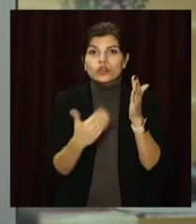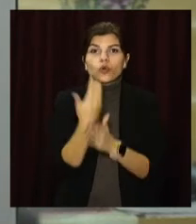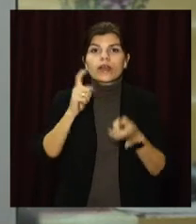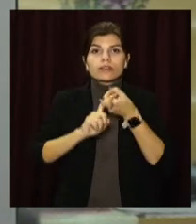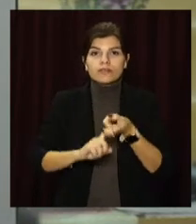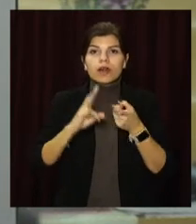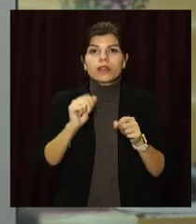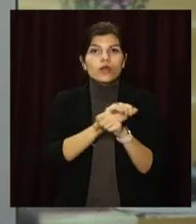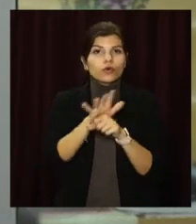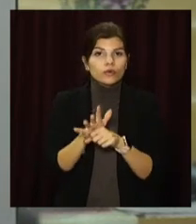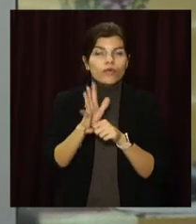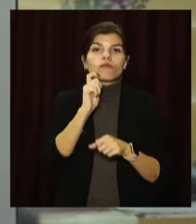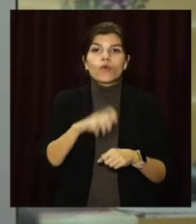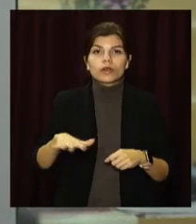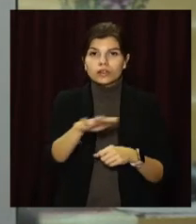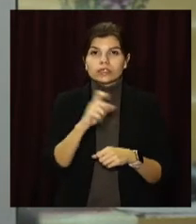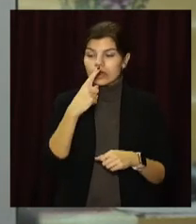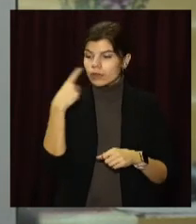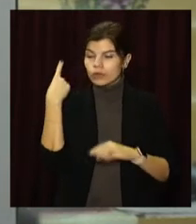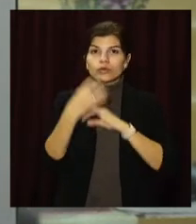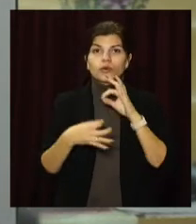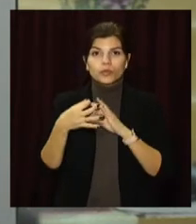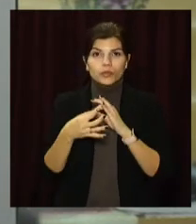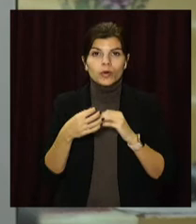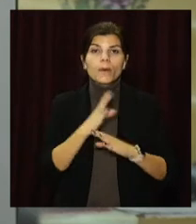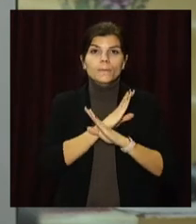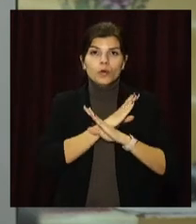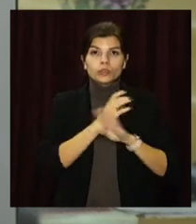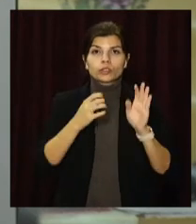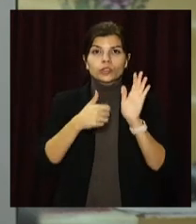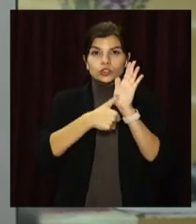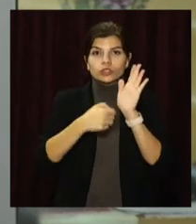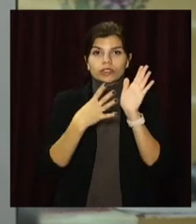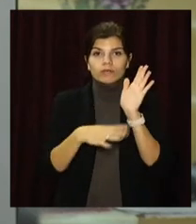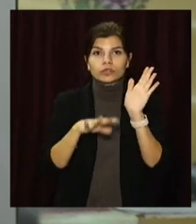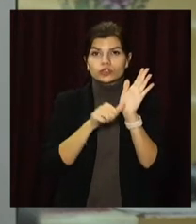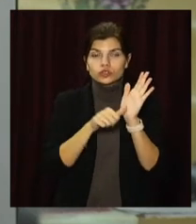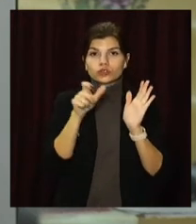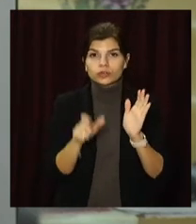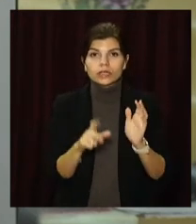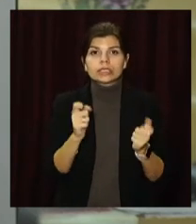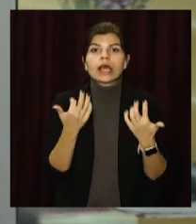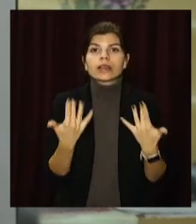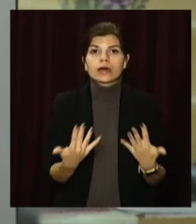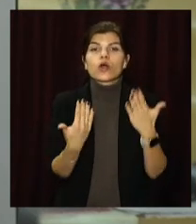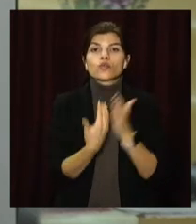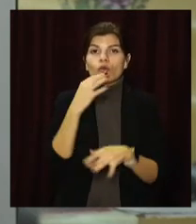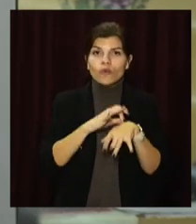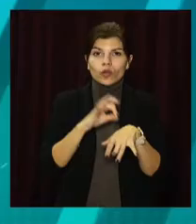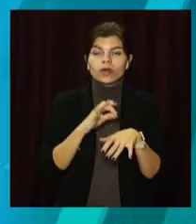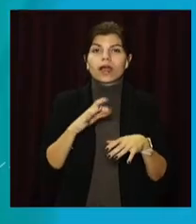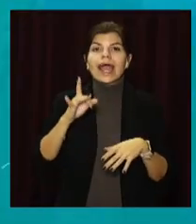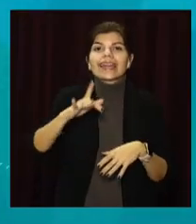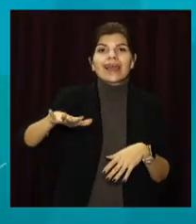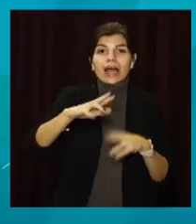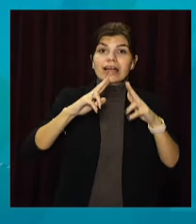інфікованих на коронавірус в Україні за минулу добу. Померли 696 людей. За кількістю нових хворих серед